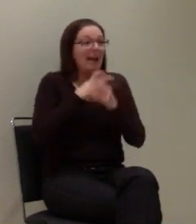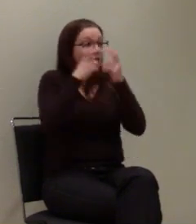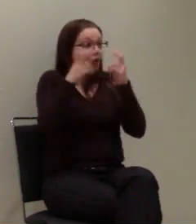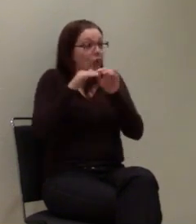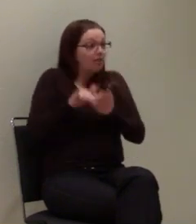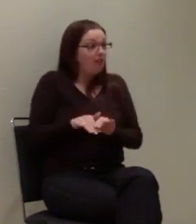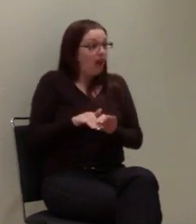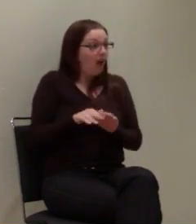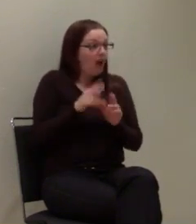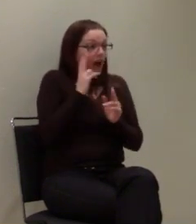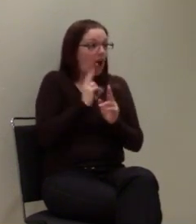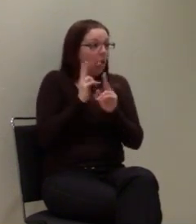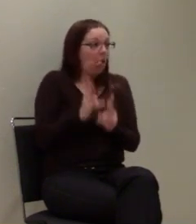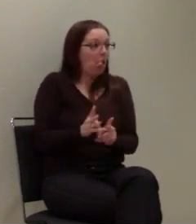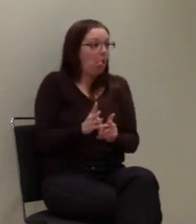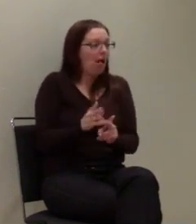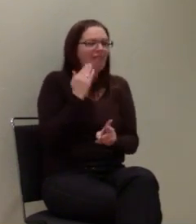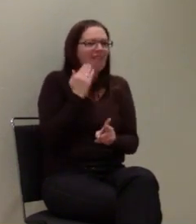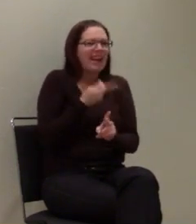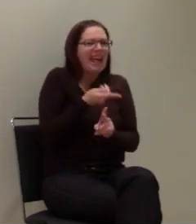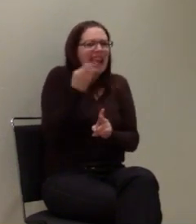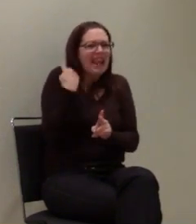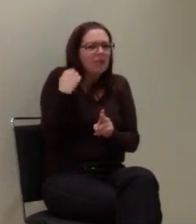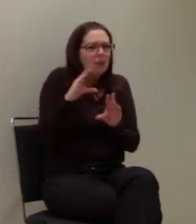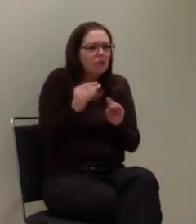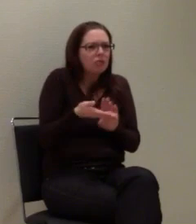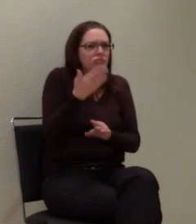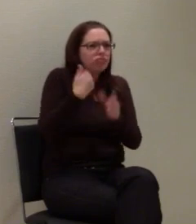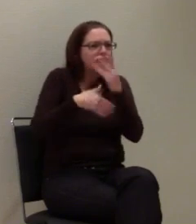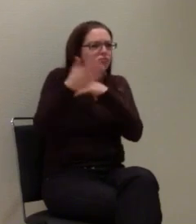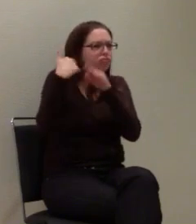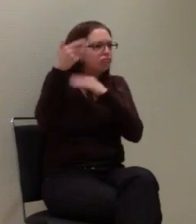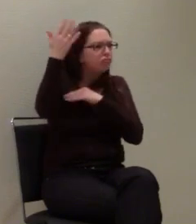so eins, aber verwendet wurde schon ewig nicht mehr.